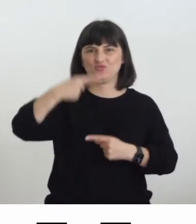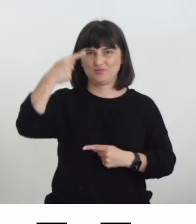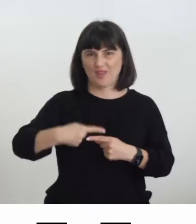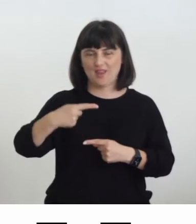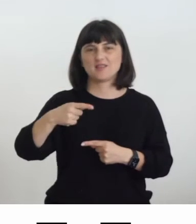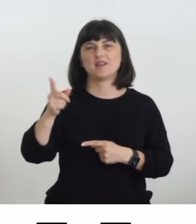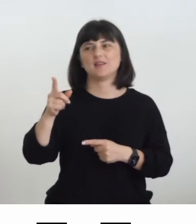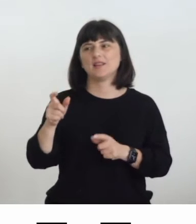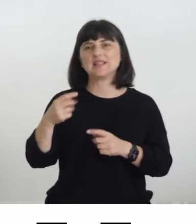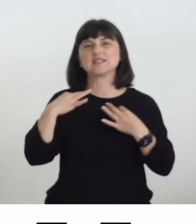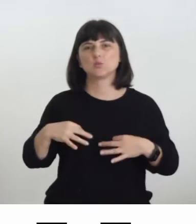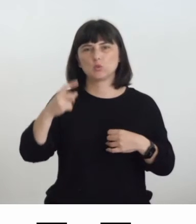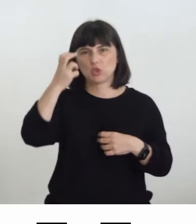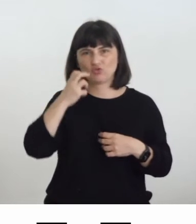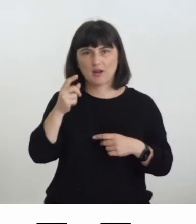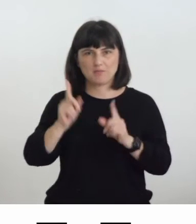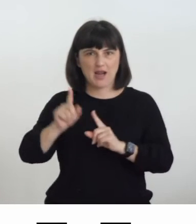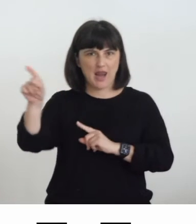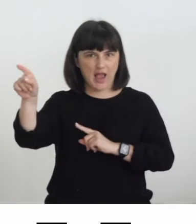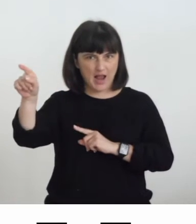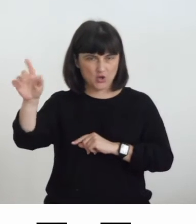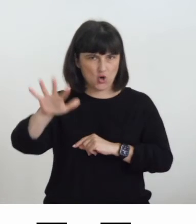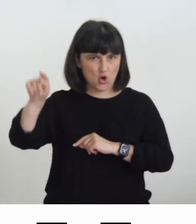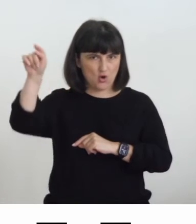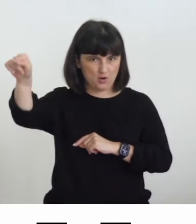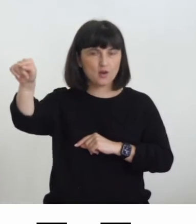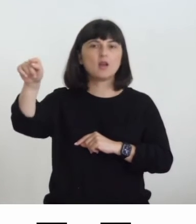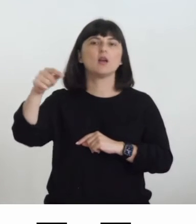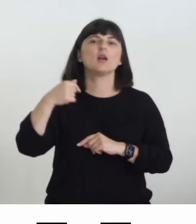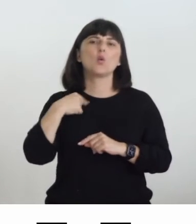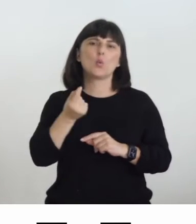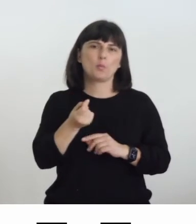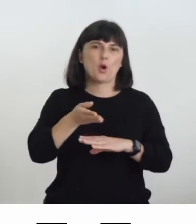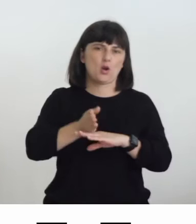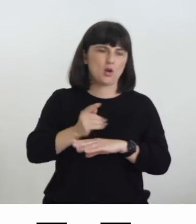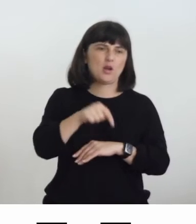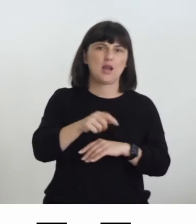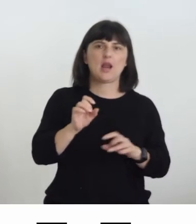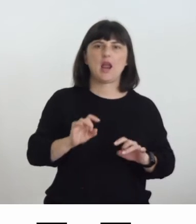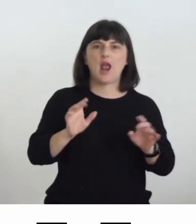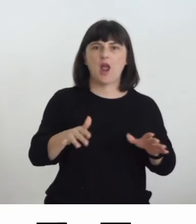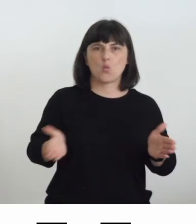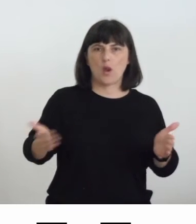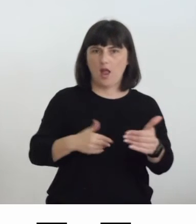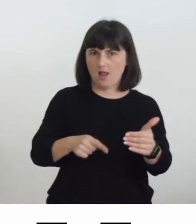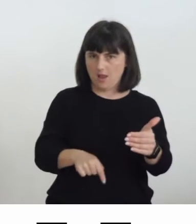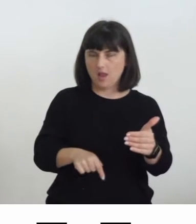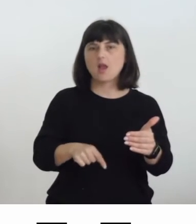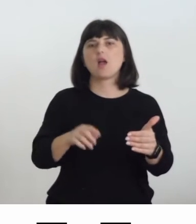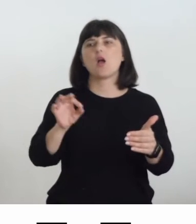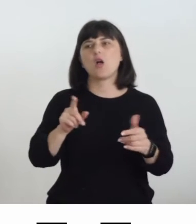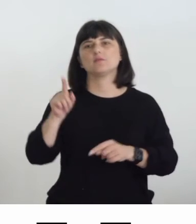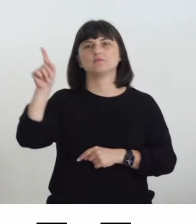poi in parte nelle nostre aule e in occasione di Book City che è una manifestazione